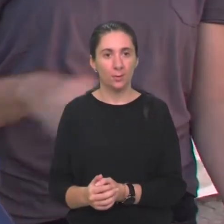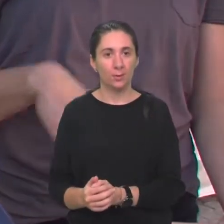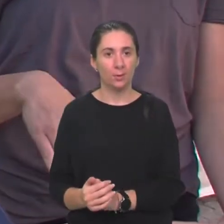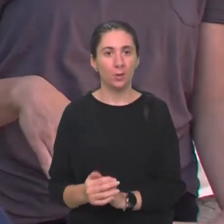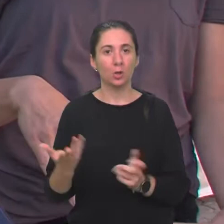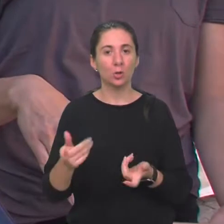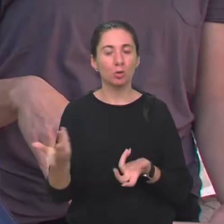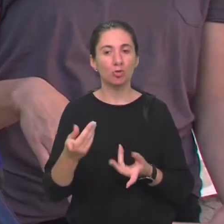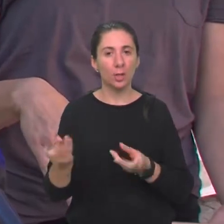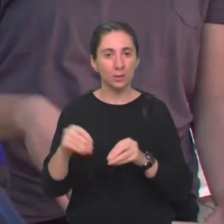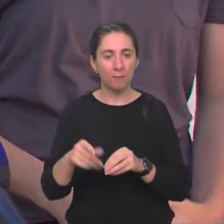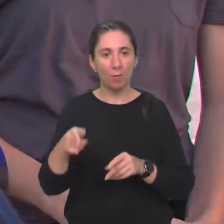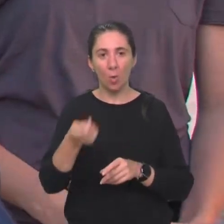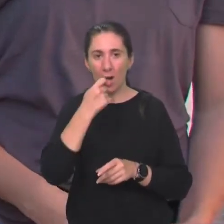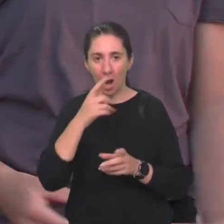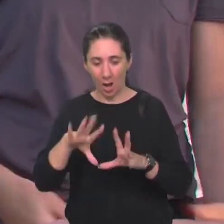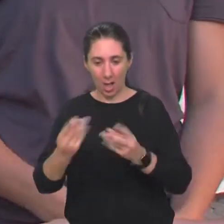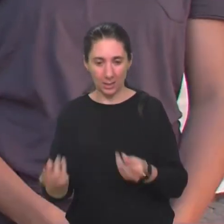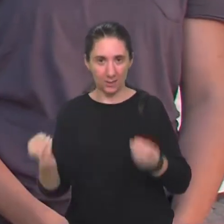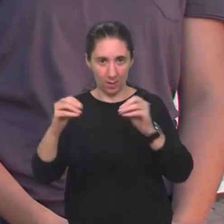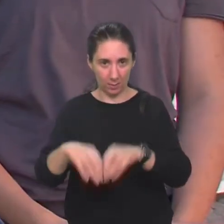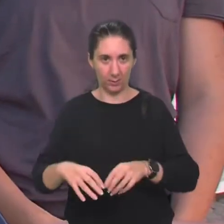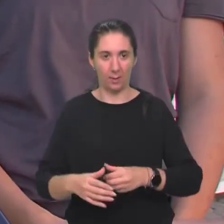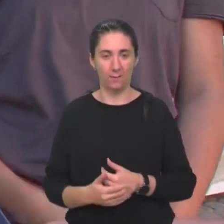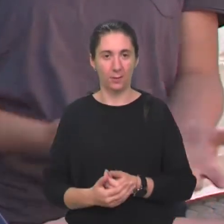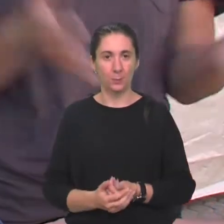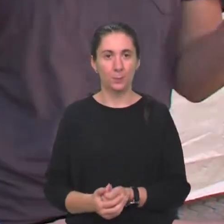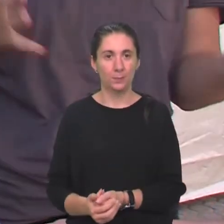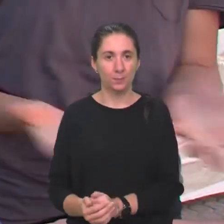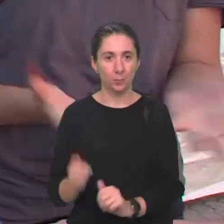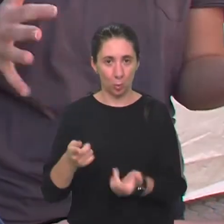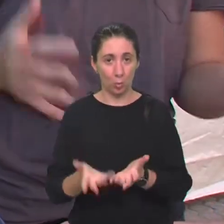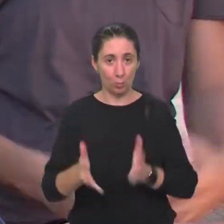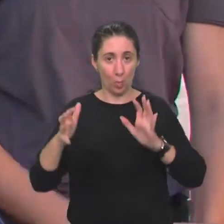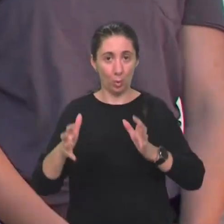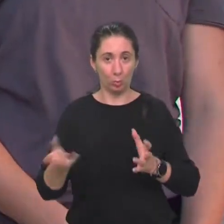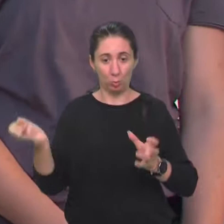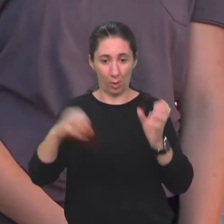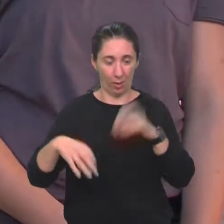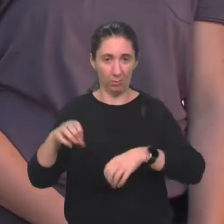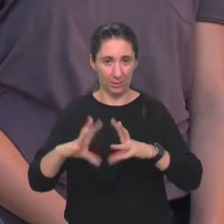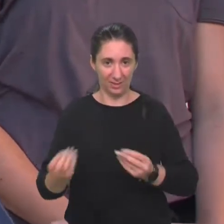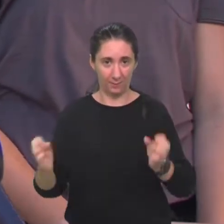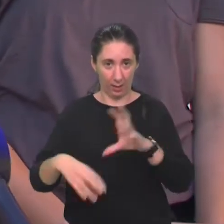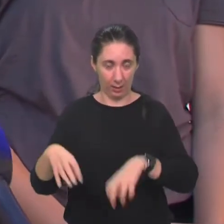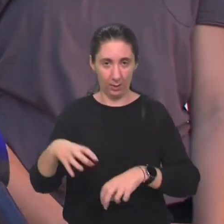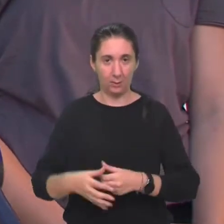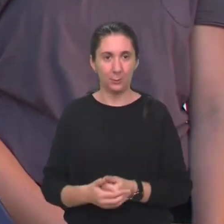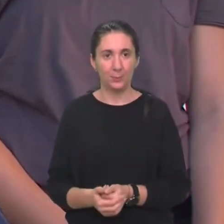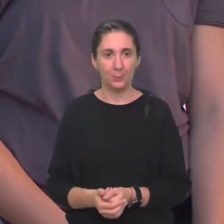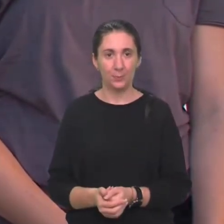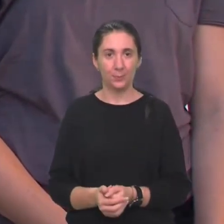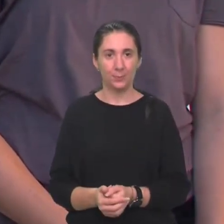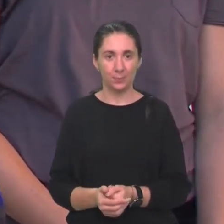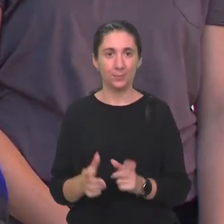šta ih sve staviš? U tu hranu. Da. U tu posud? U tu posud u stvari. Da.